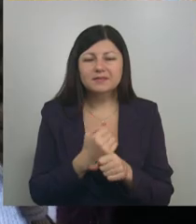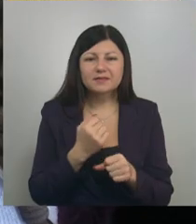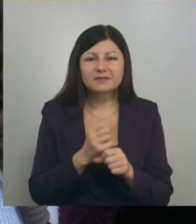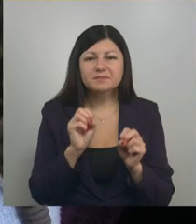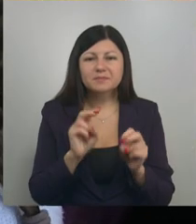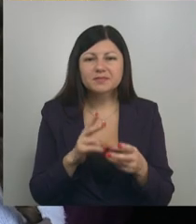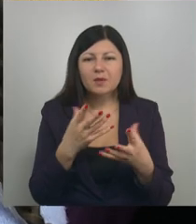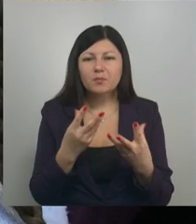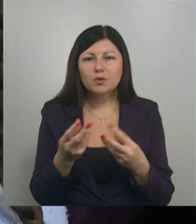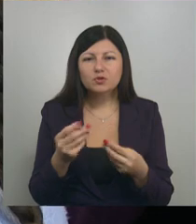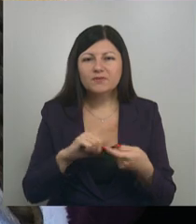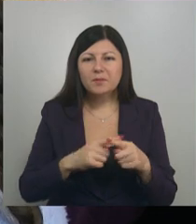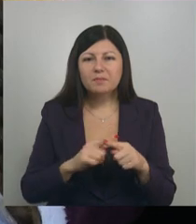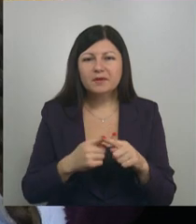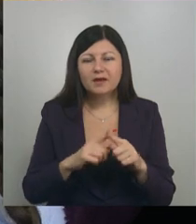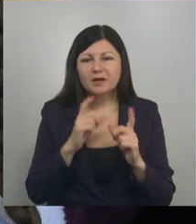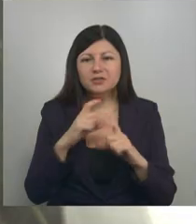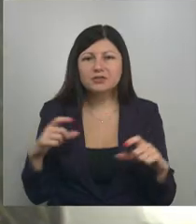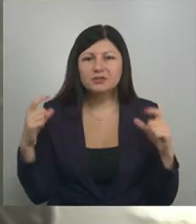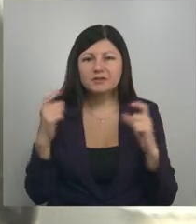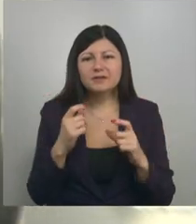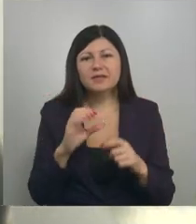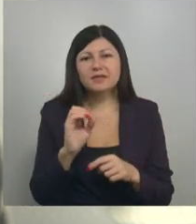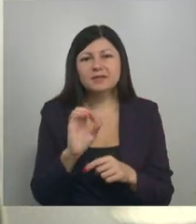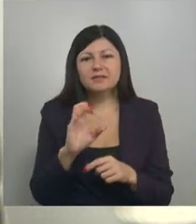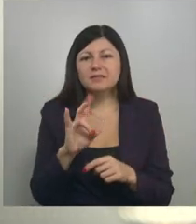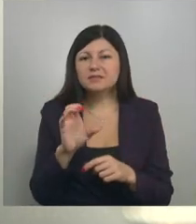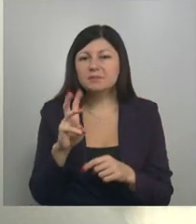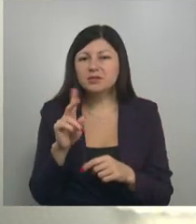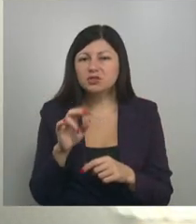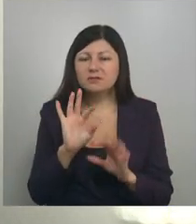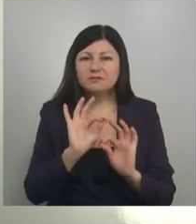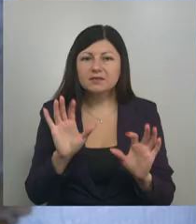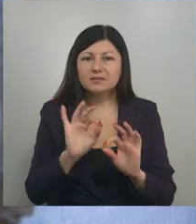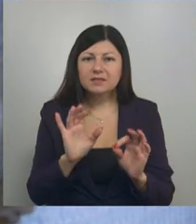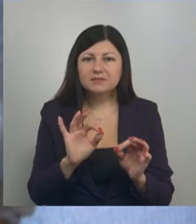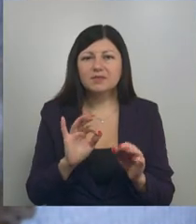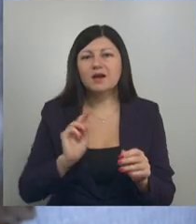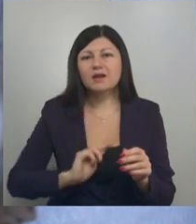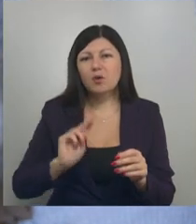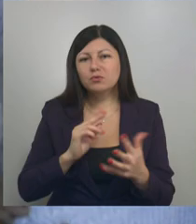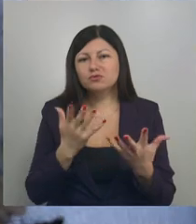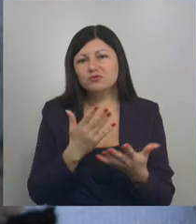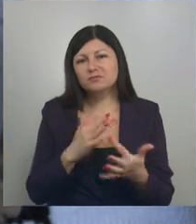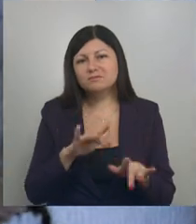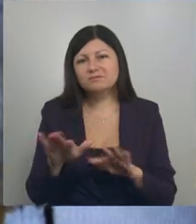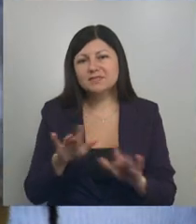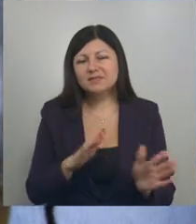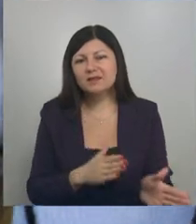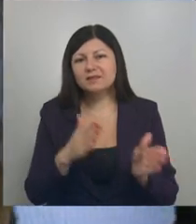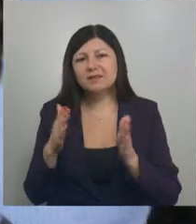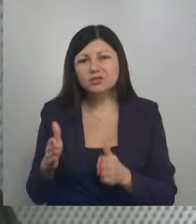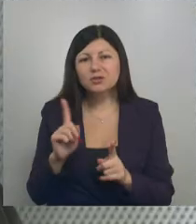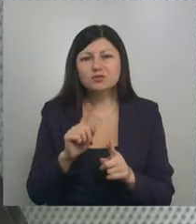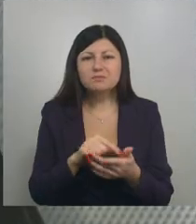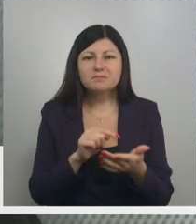плюшевой пряжи. Начальник отдела маркетинга ЦМИ Екатерина Несмачная рассказывает – отложила рабочие дела, чтобы поделиться с молодежью своим